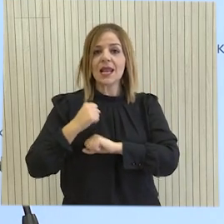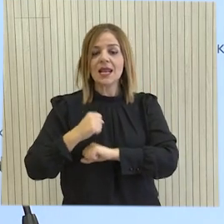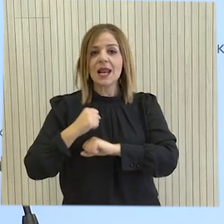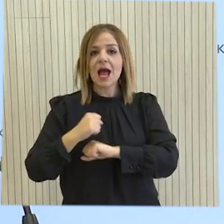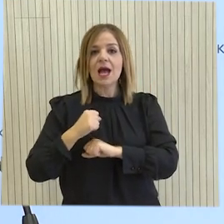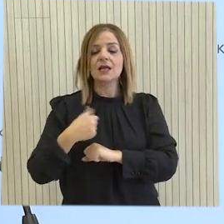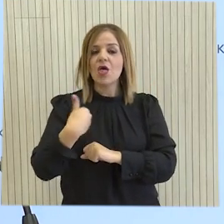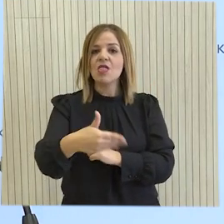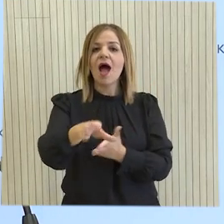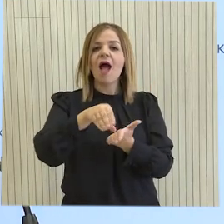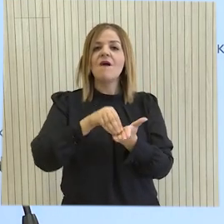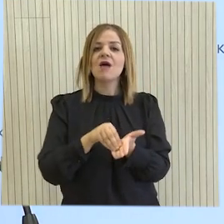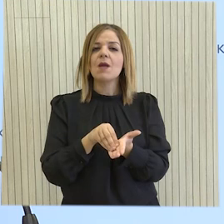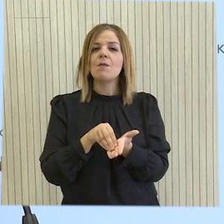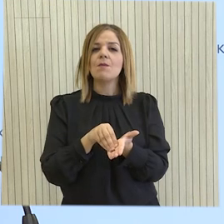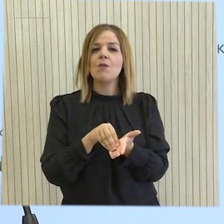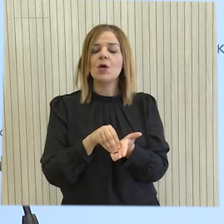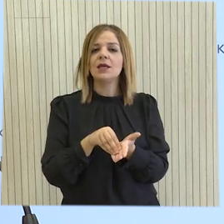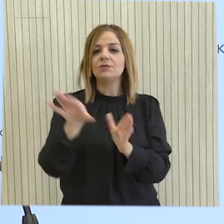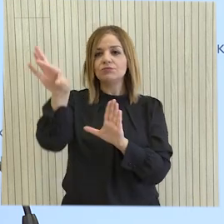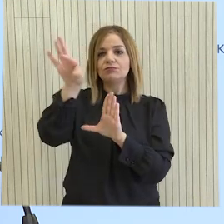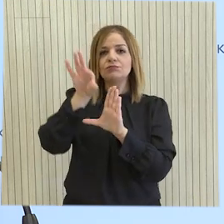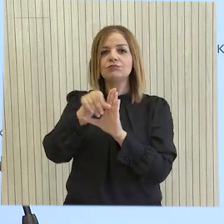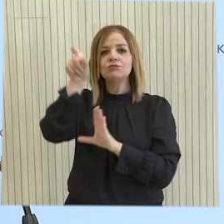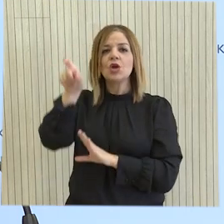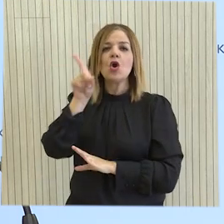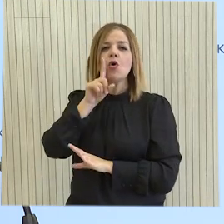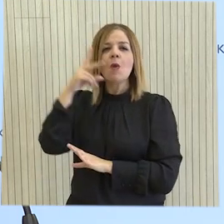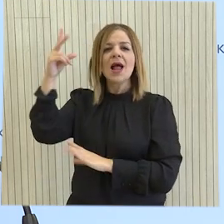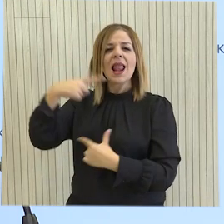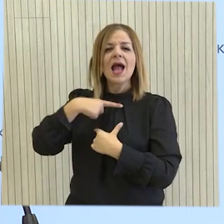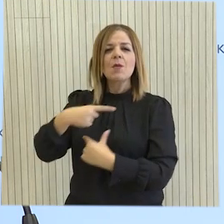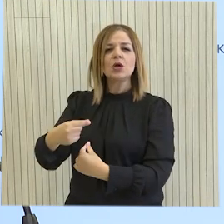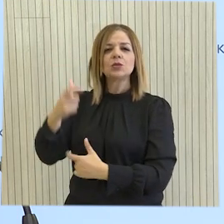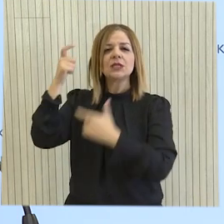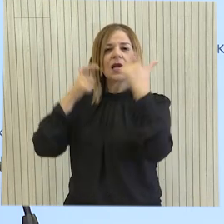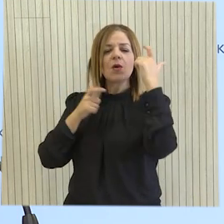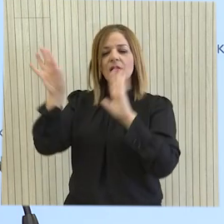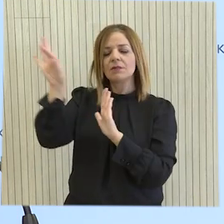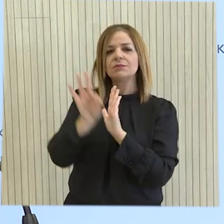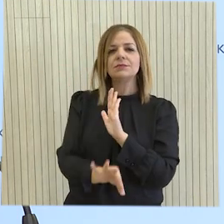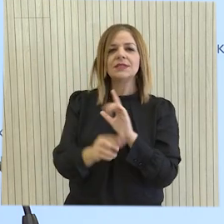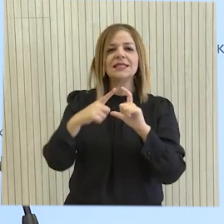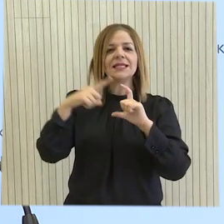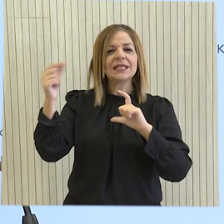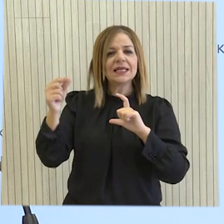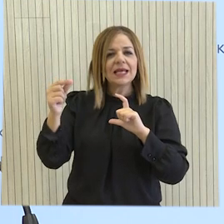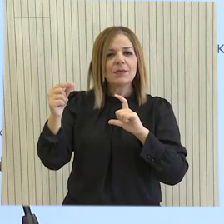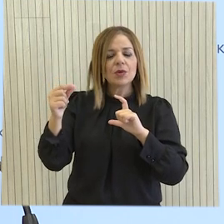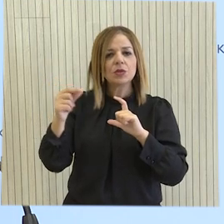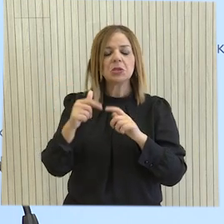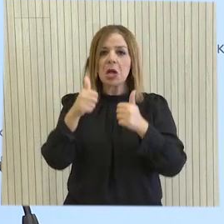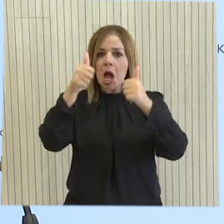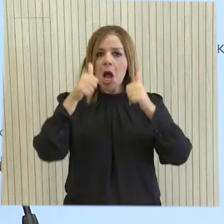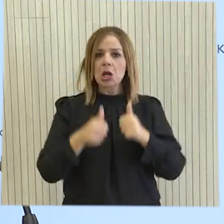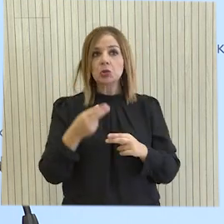αντίθεται σε ισχύ ο διορισμός του απεσταλμένου ατόμου. Αλλά ανακοίνωση